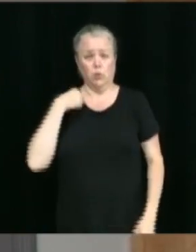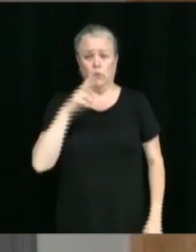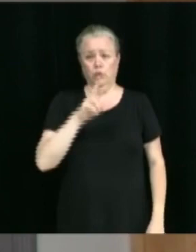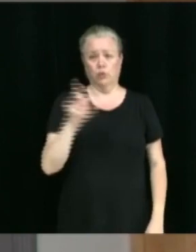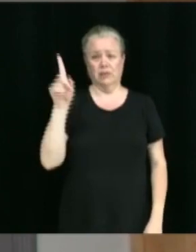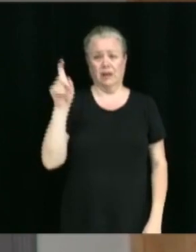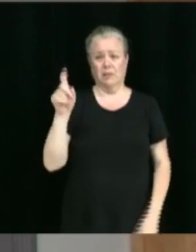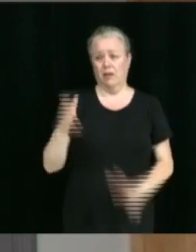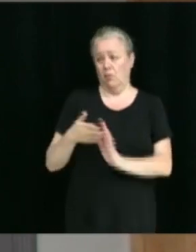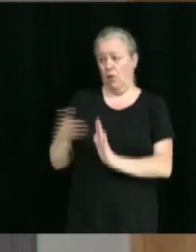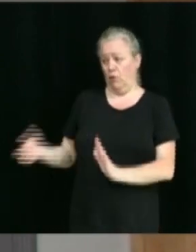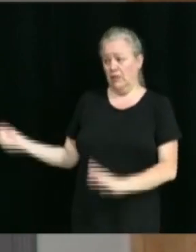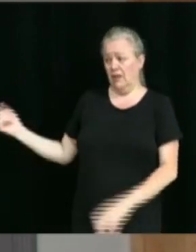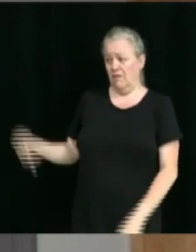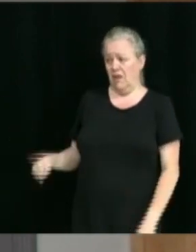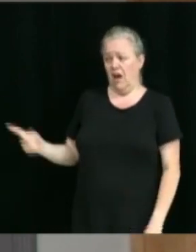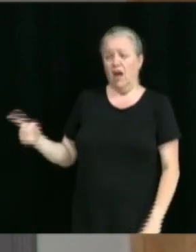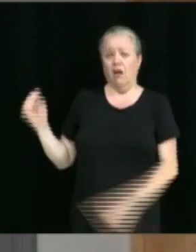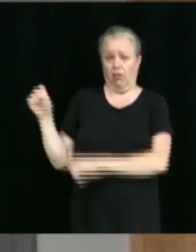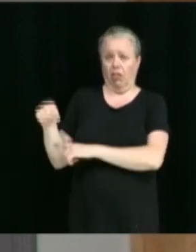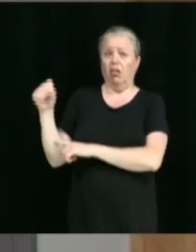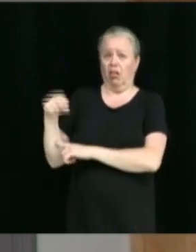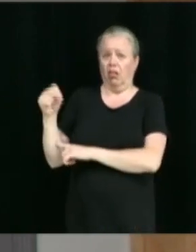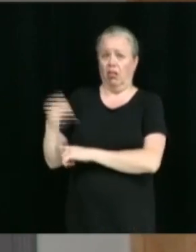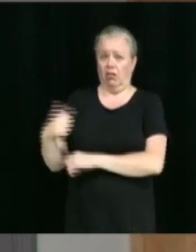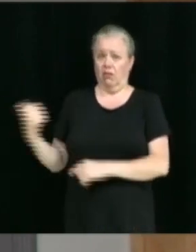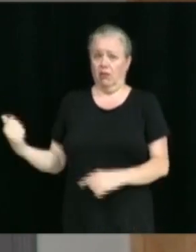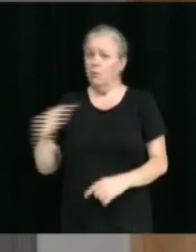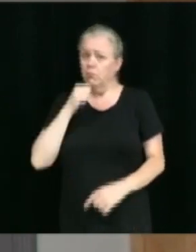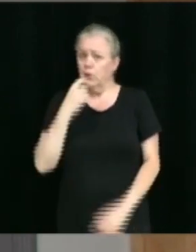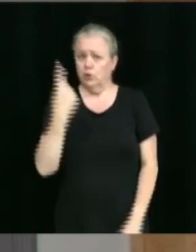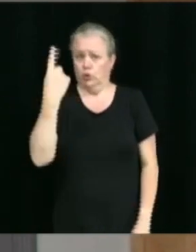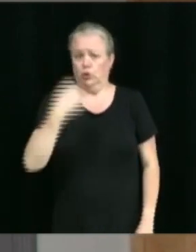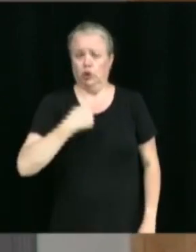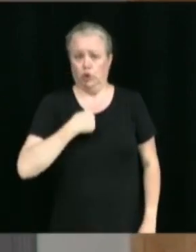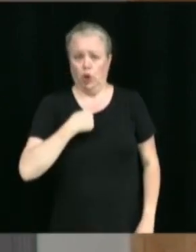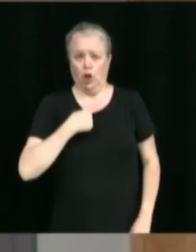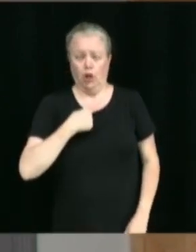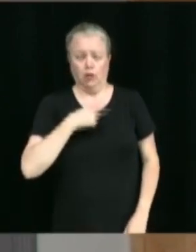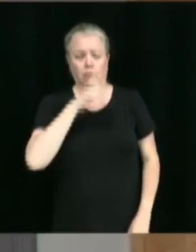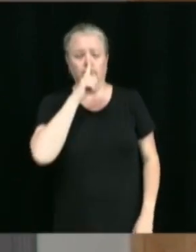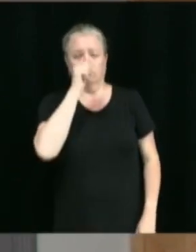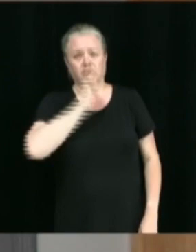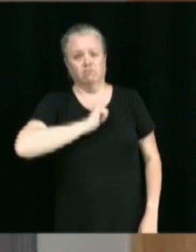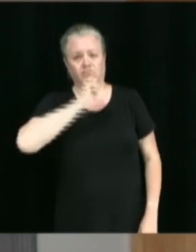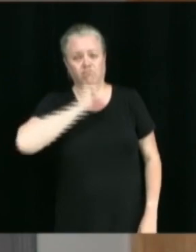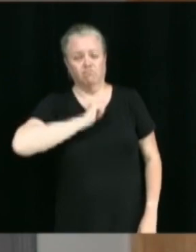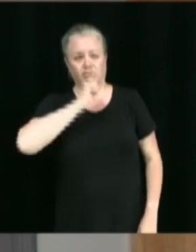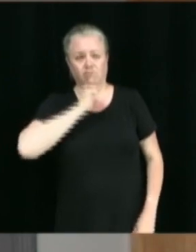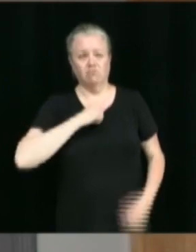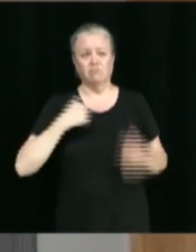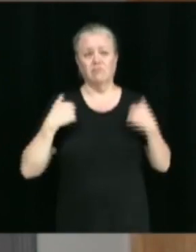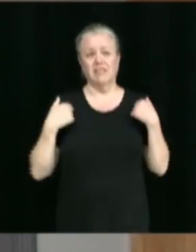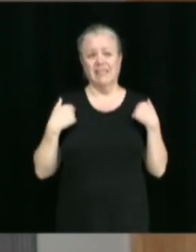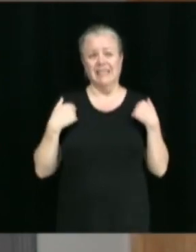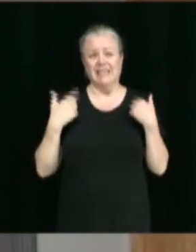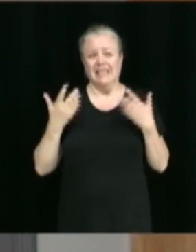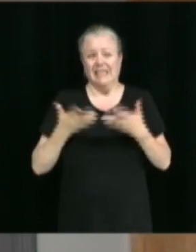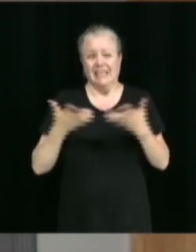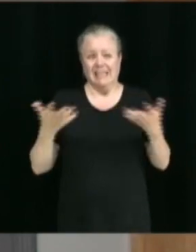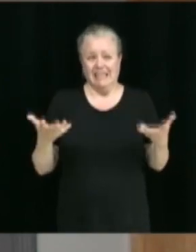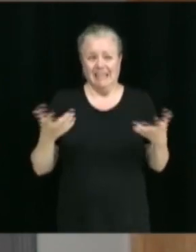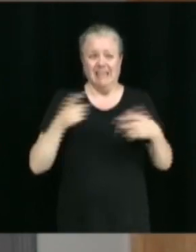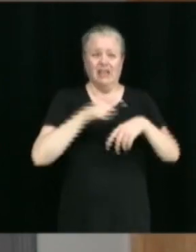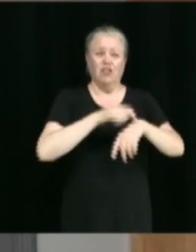voisins, on a plusieurs voisins qui subissent ça. Donc, au début, ça se produisait, comme je vous disais, à